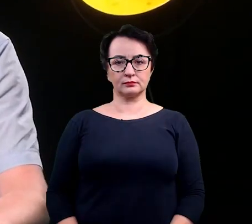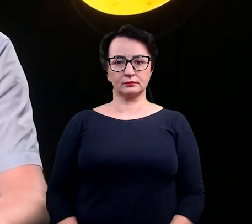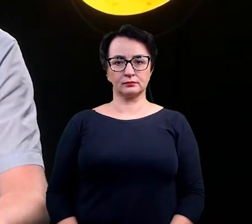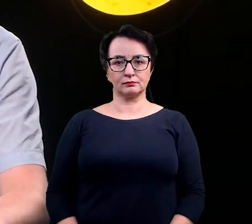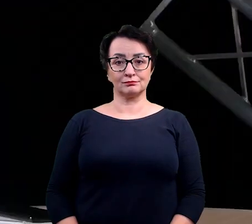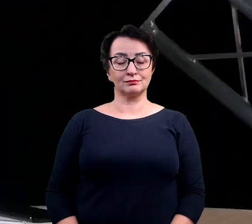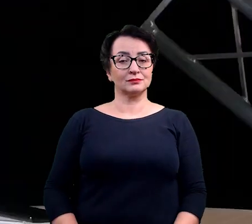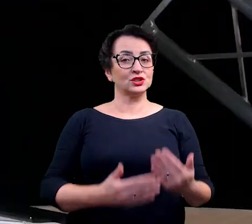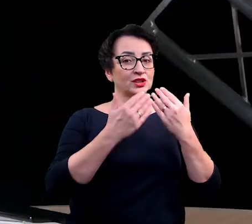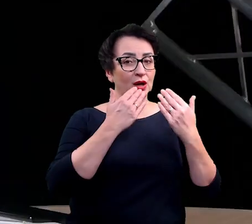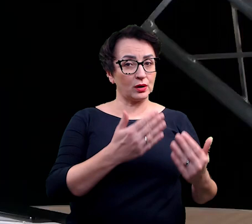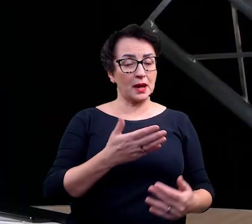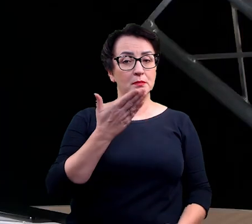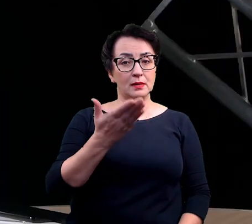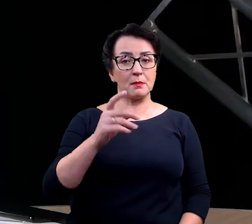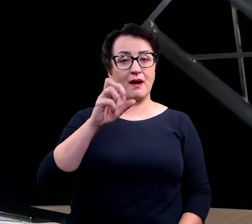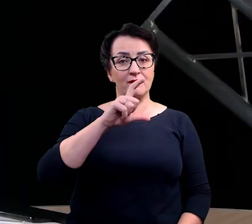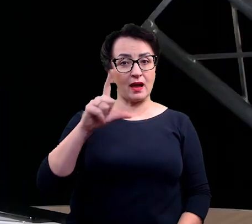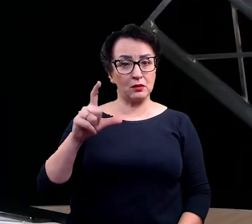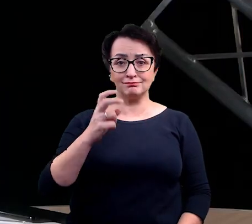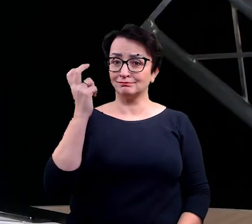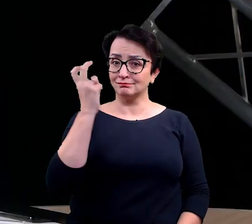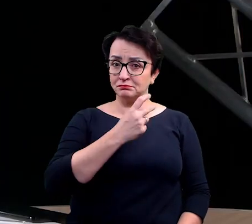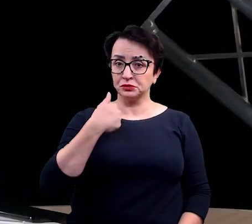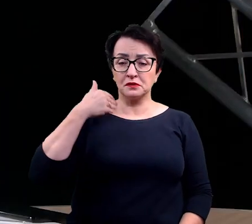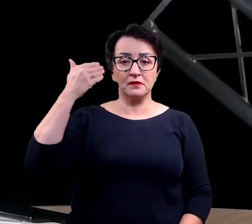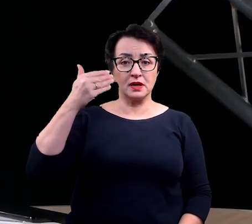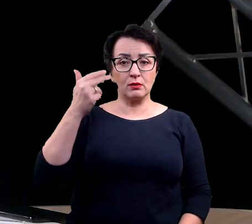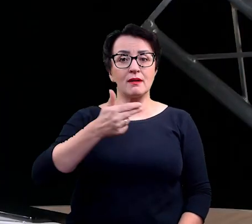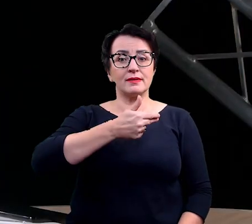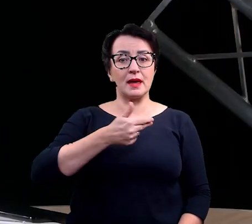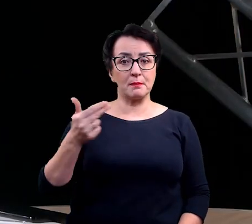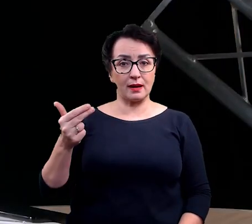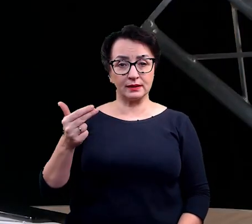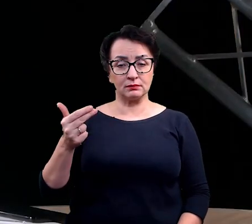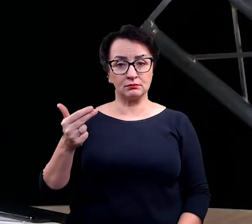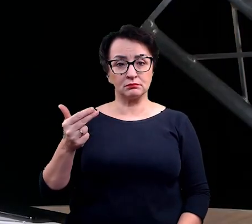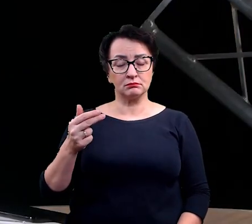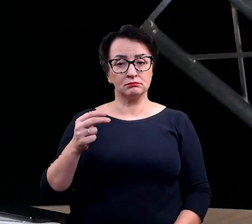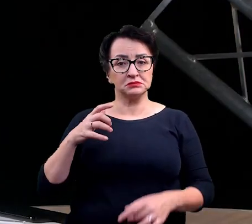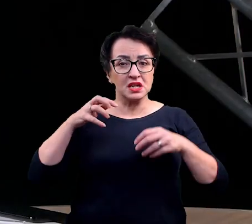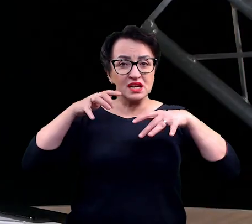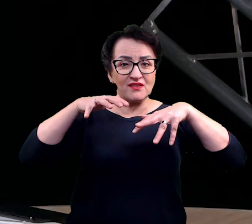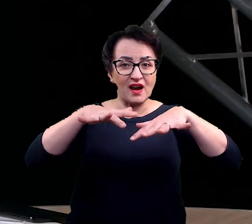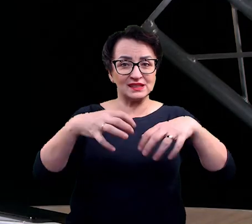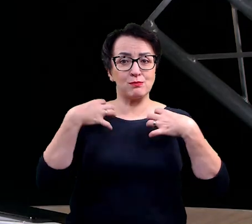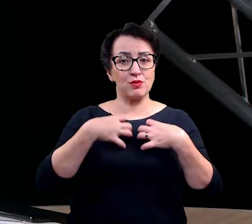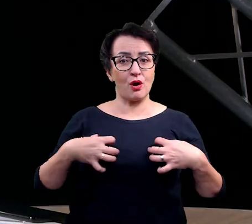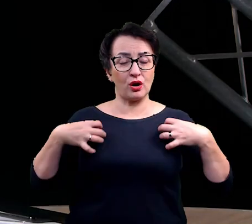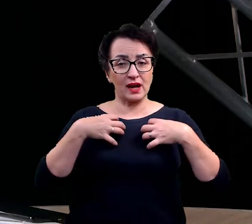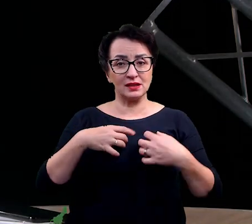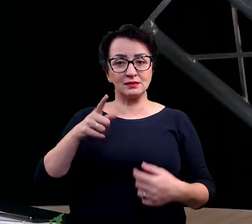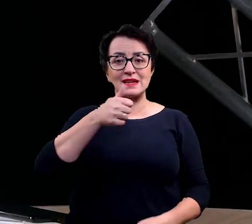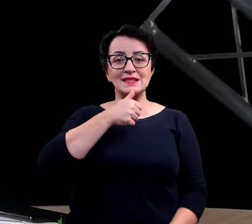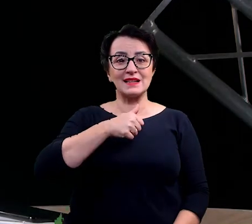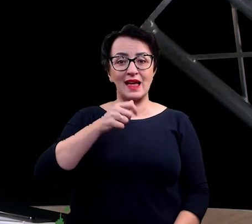Dziękujemy Pawle za bardzo interesujący wykład dotyczący inwazji biologicznych na Islandii,